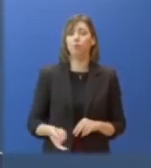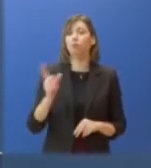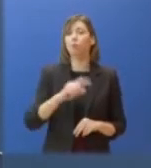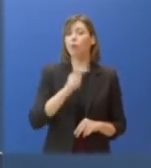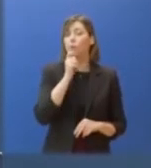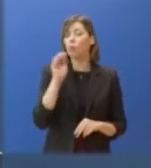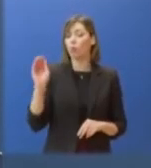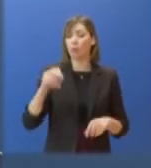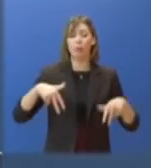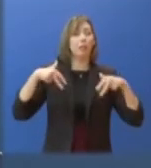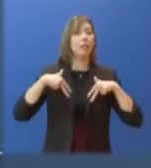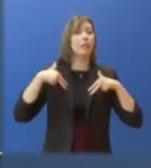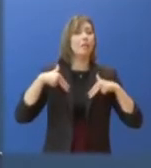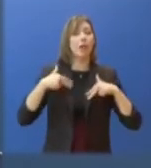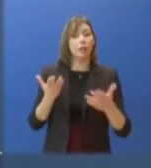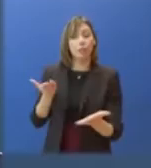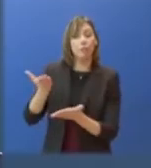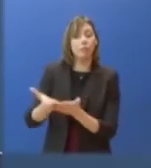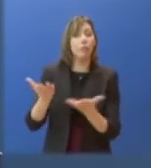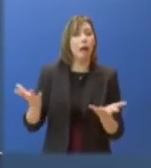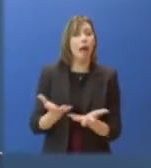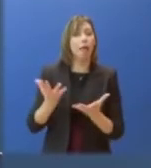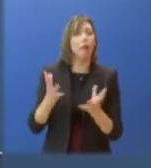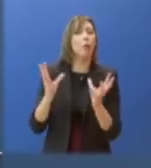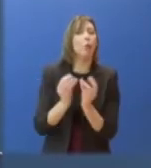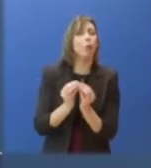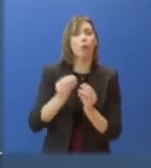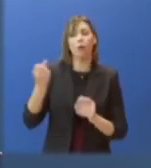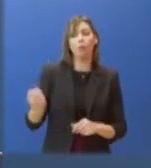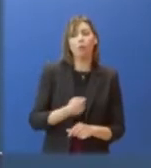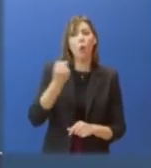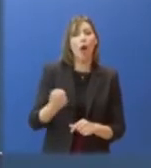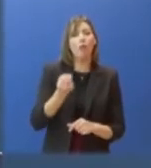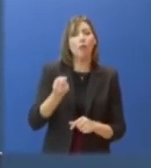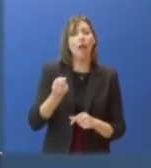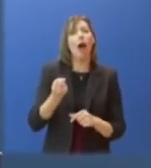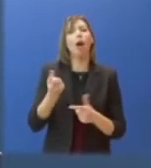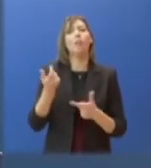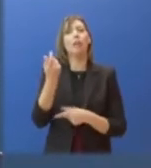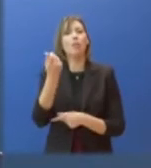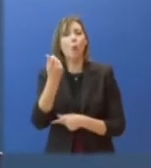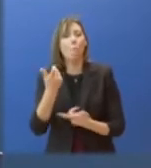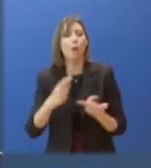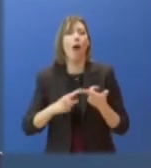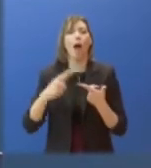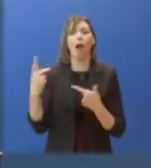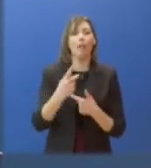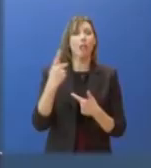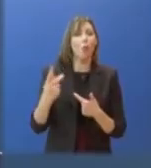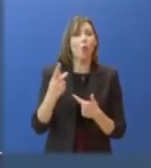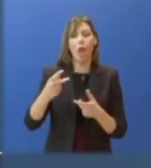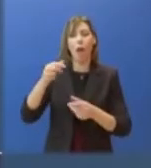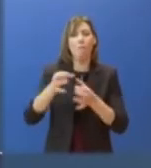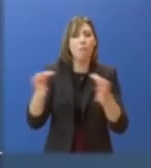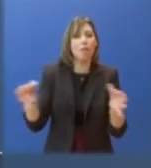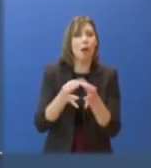λόγω κακοκαιρίας, ο κύριος οικονόμου είπε ότι 46.000 ψηφιακές τάξεις εφαρμόζουν το σύστημα. Προφανώς και υπάρχουν προβλήματα, αλλά